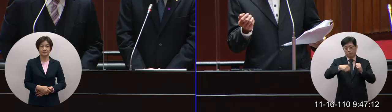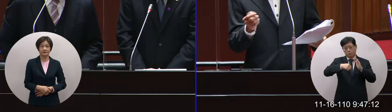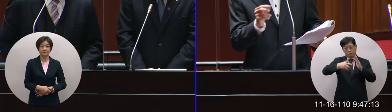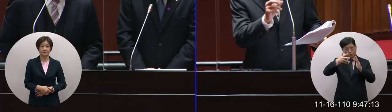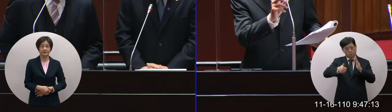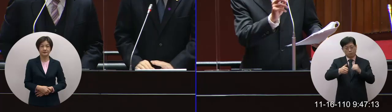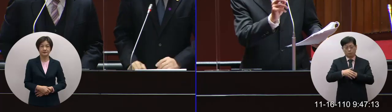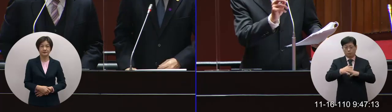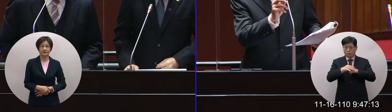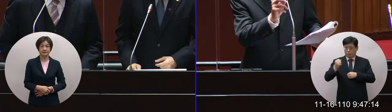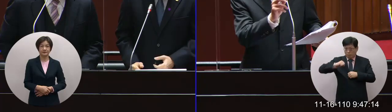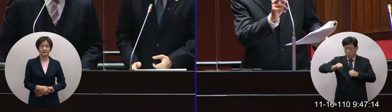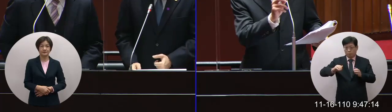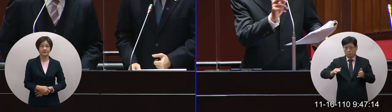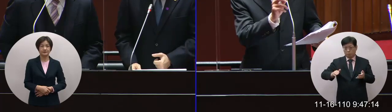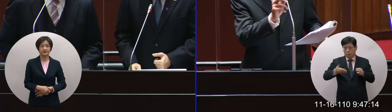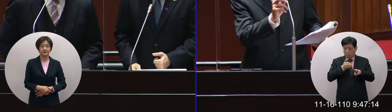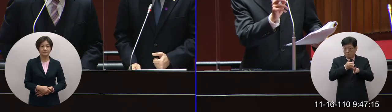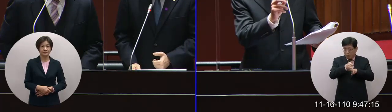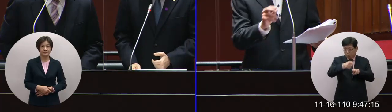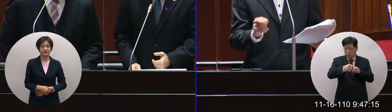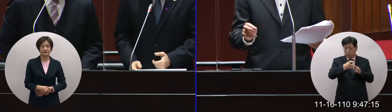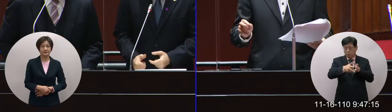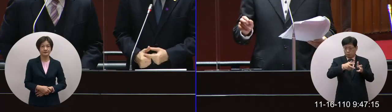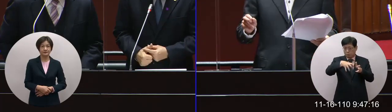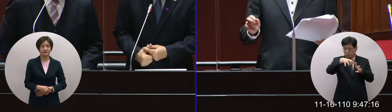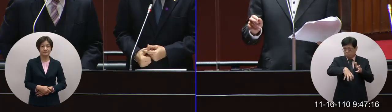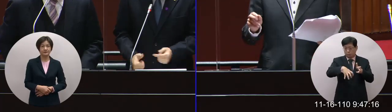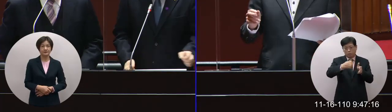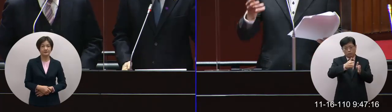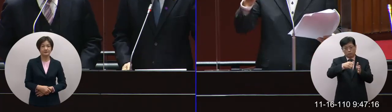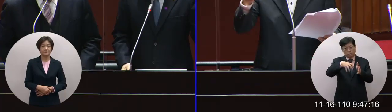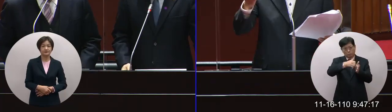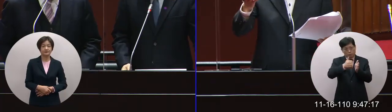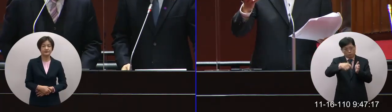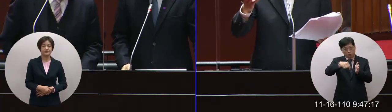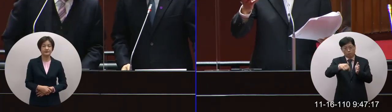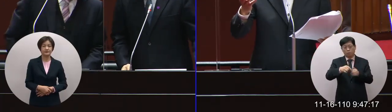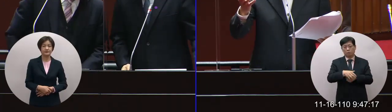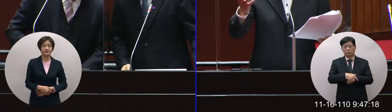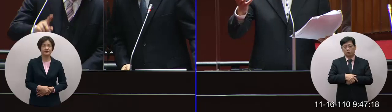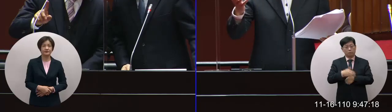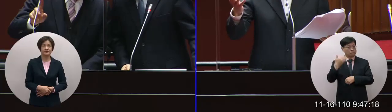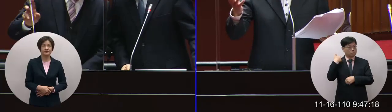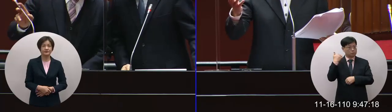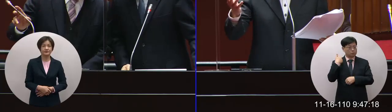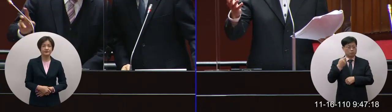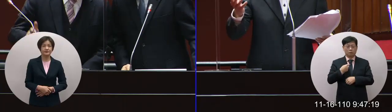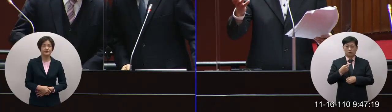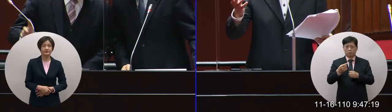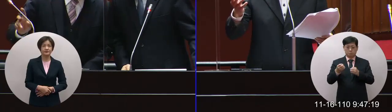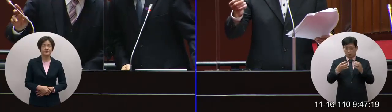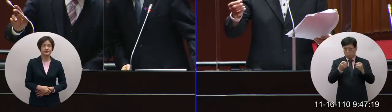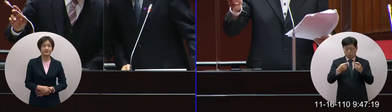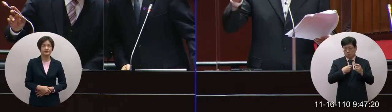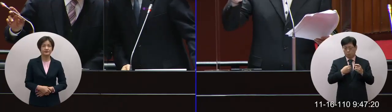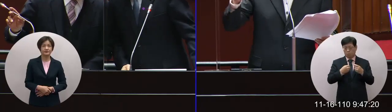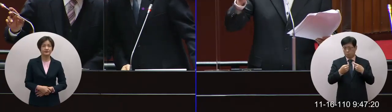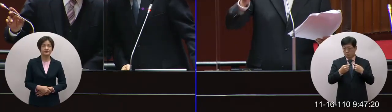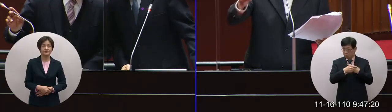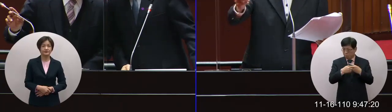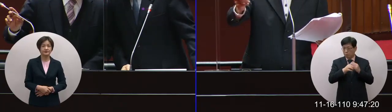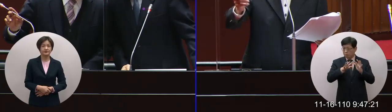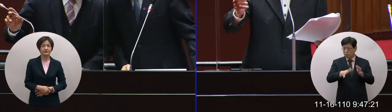就是安坑輕軌機場站那在您過去啊大家共同關心之下